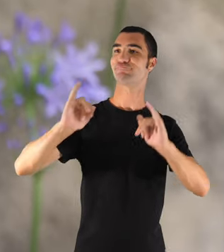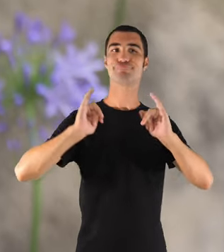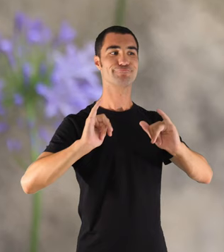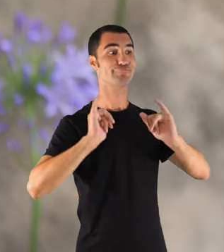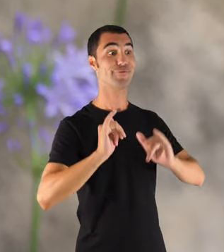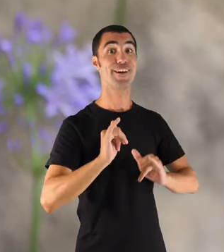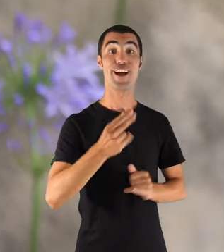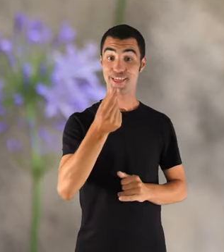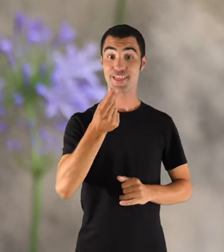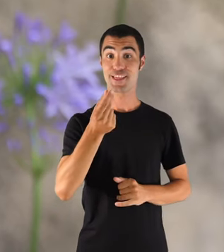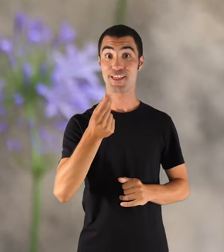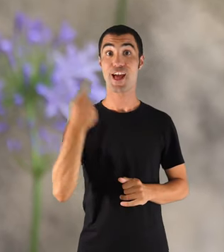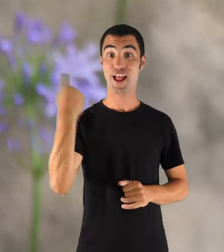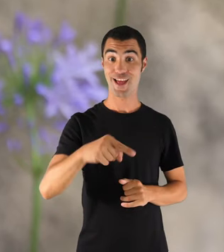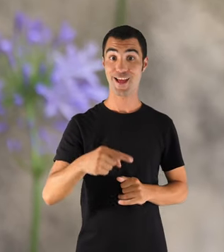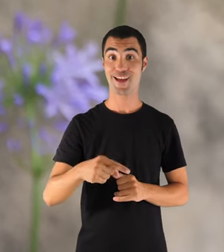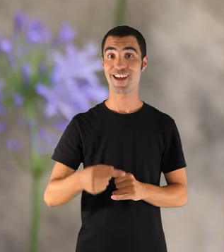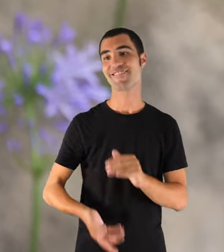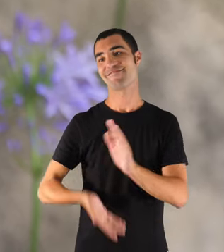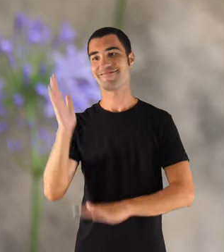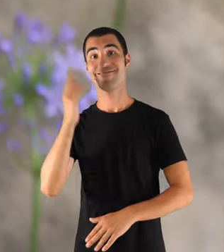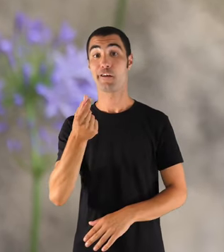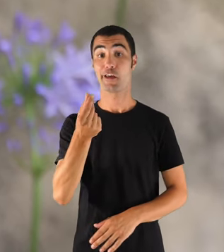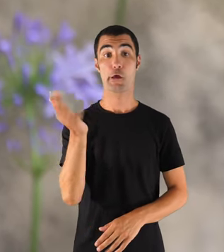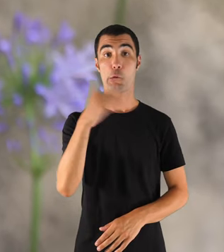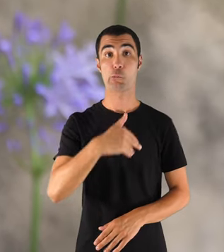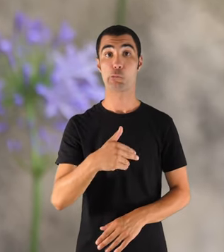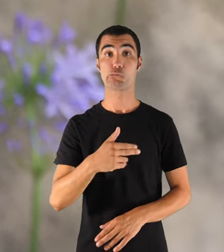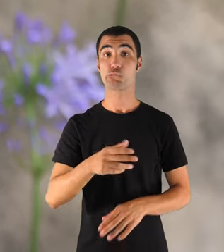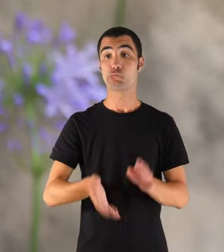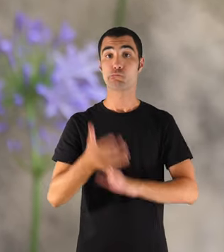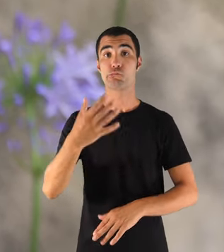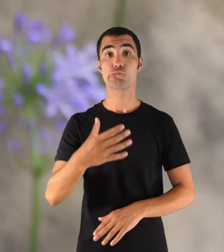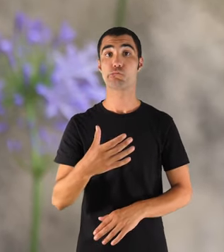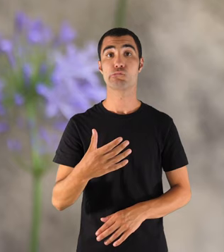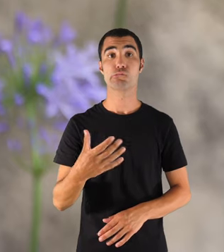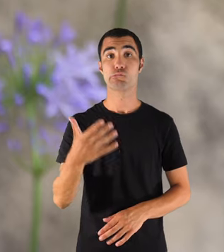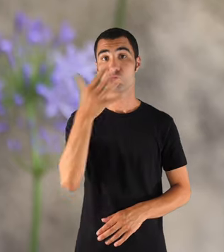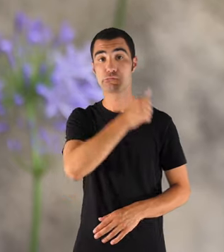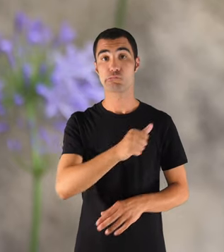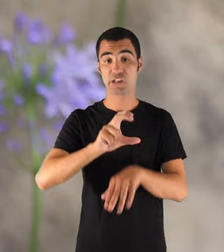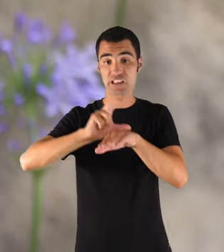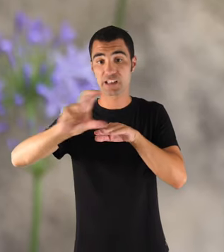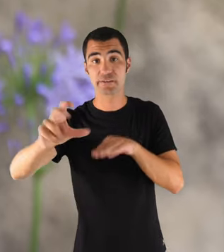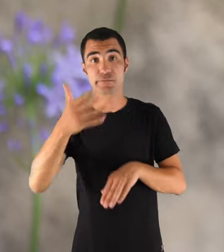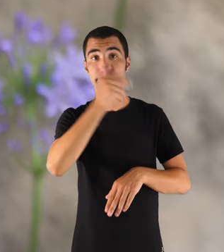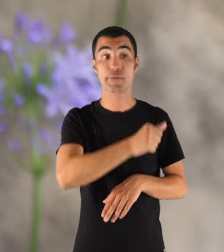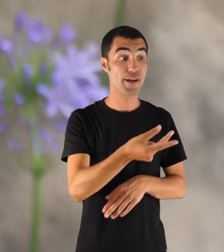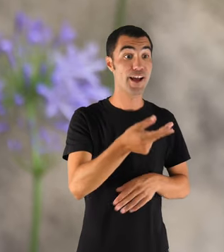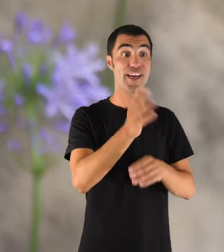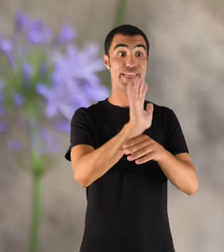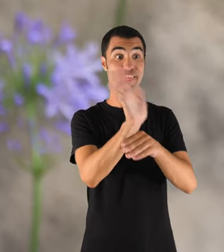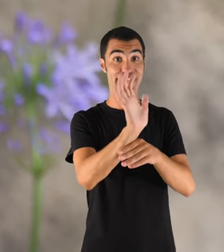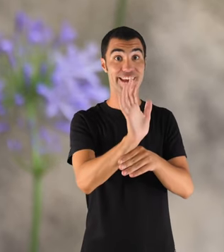teníem tot bé, si no en teníem, no podíem pujar al nostre envia, ni podíem anar enlloc. I anàvem al cinè, si teníem tot bé,